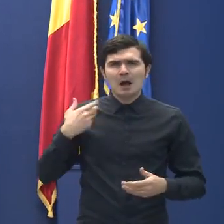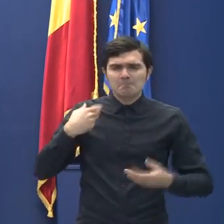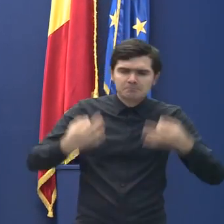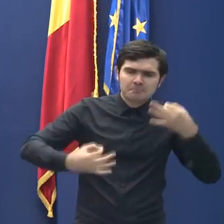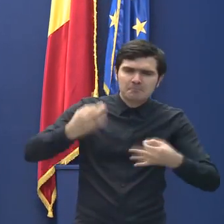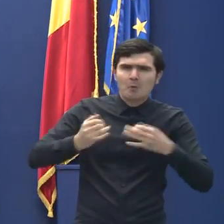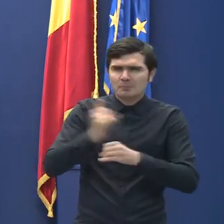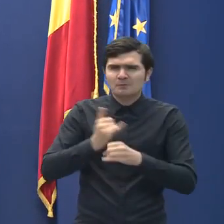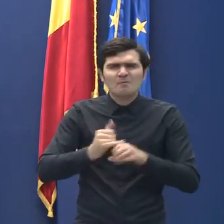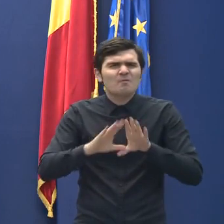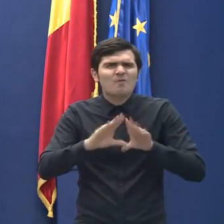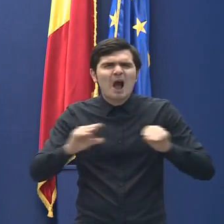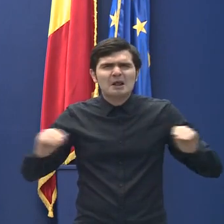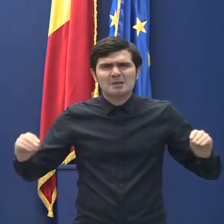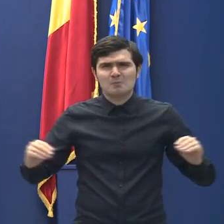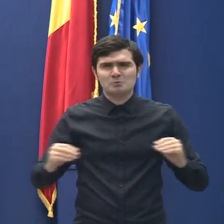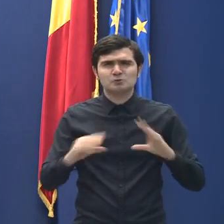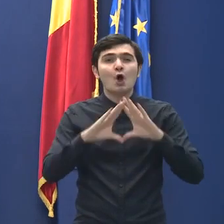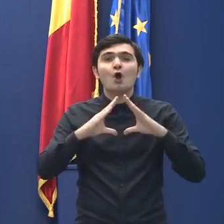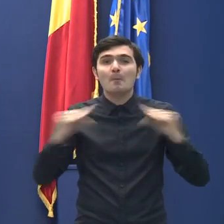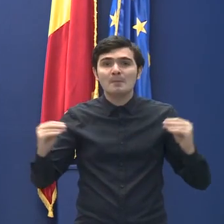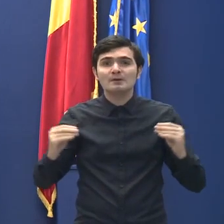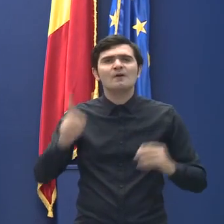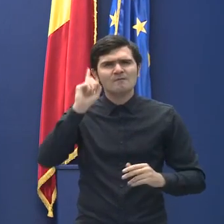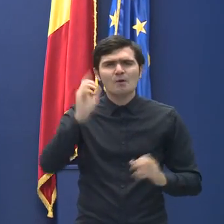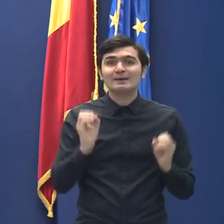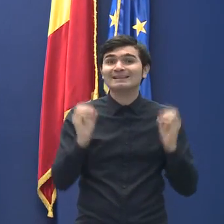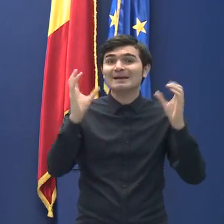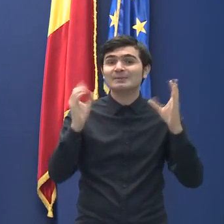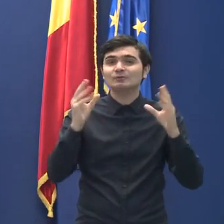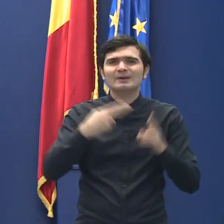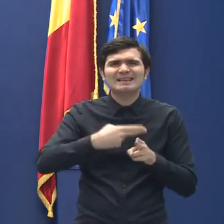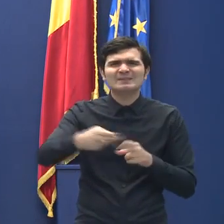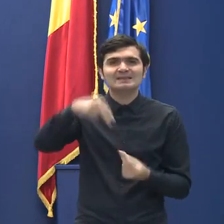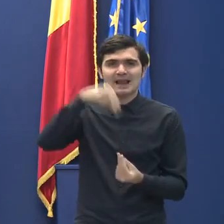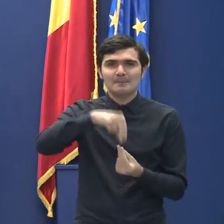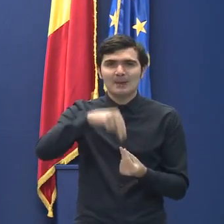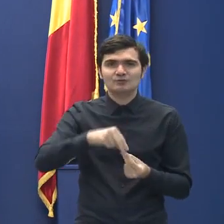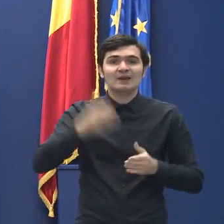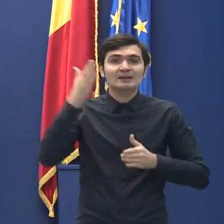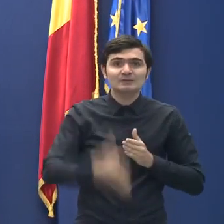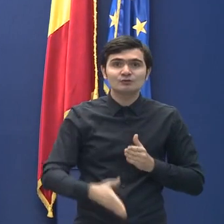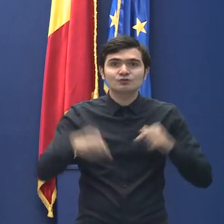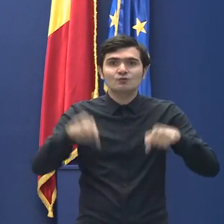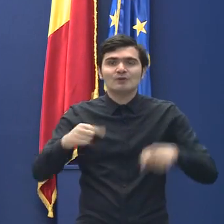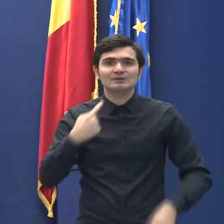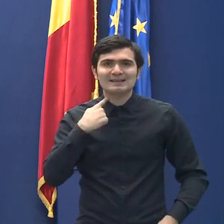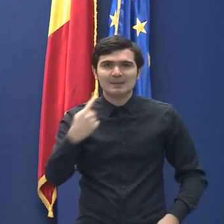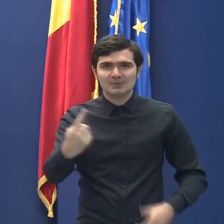că foarte mulți români vor sărbători Sfintele Paști la sfârșitul acestei săptămâni,